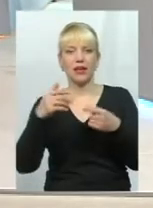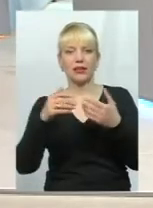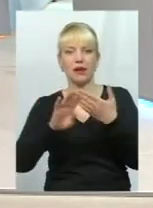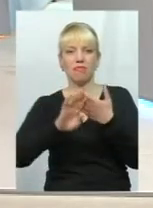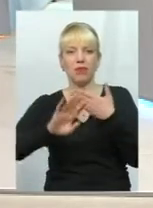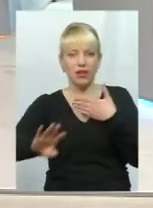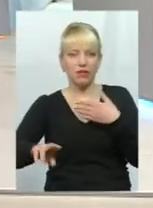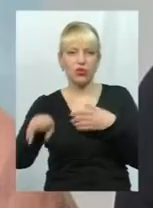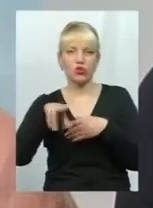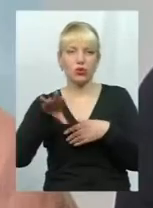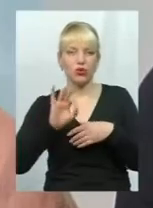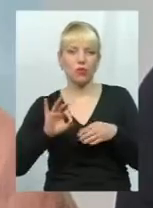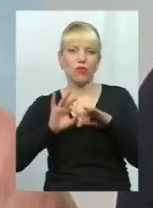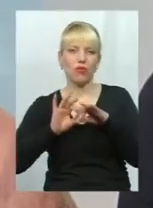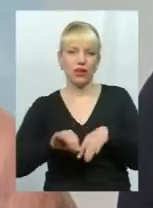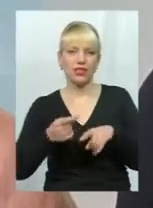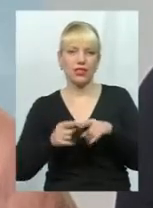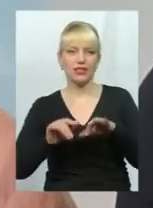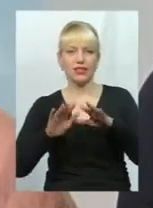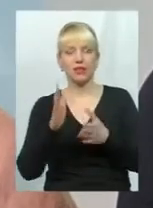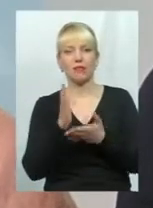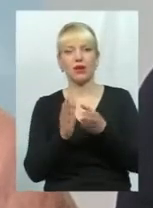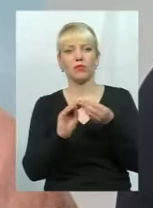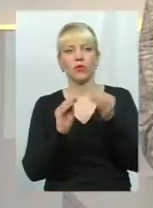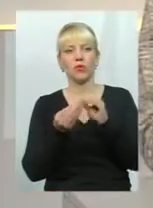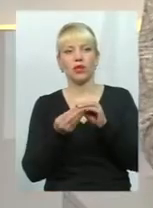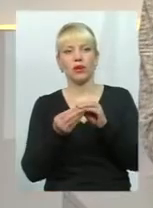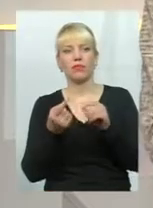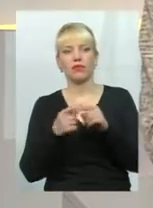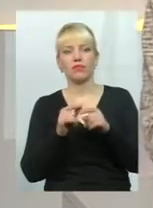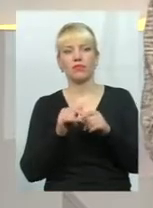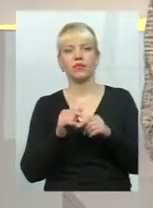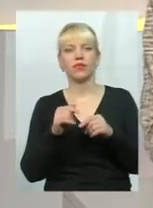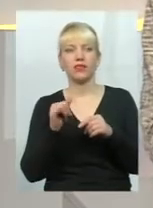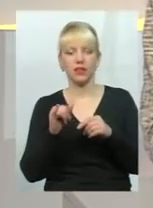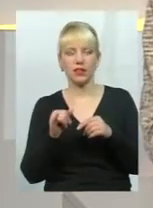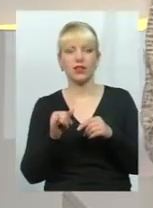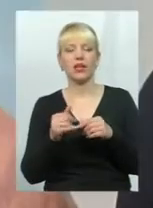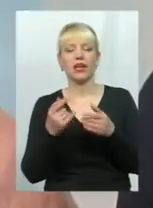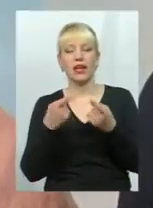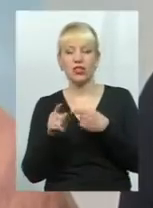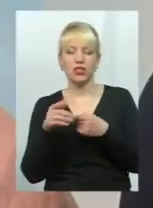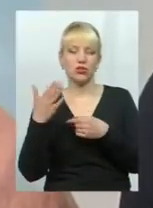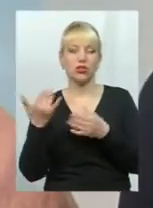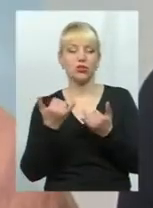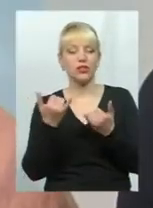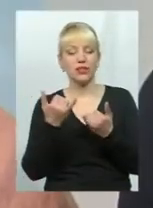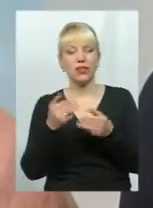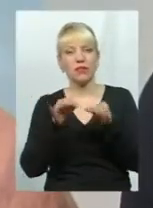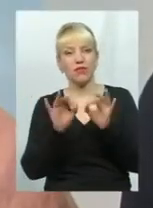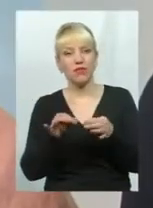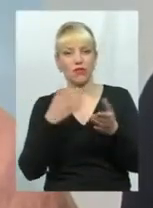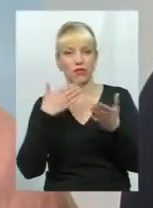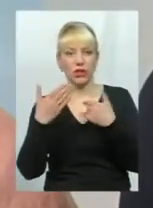оцих заходів. І сьогодні ми маємо проблеми, теж горячий приклад з дітьми. інша сторона, так? Тобто, тут дуже виважено треба підходити до цих